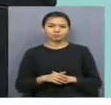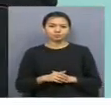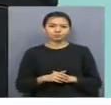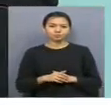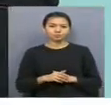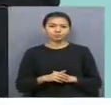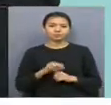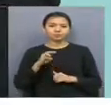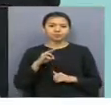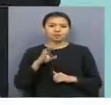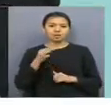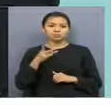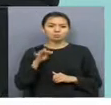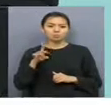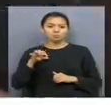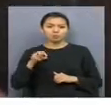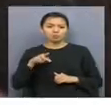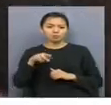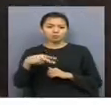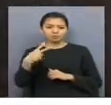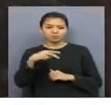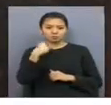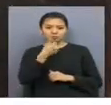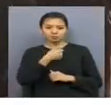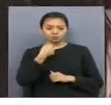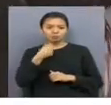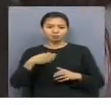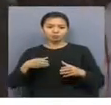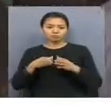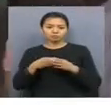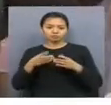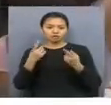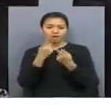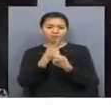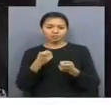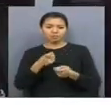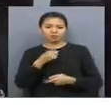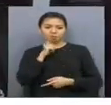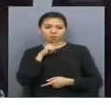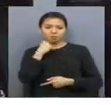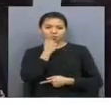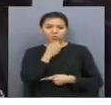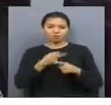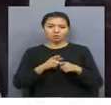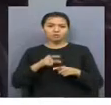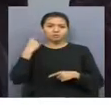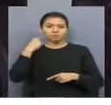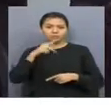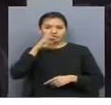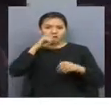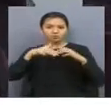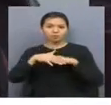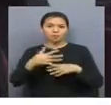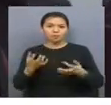Қасым жомарты кемел ұлының 2020 жылды еріктілер жылы деп жариялағана қуанышты жаңалы. Президент пен мемлекеттің